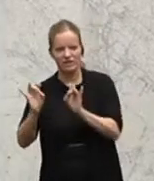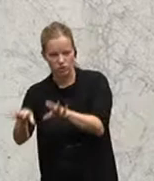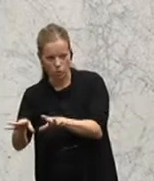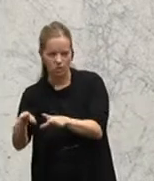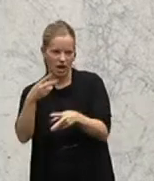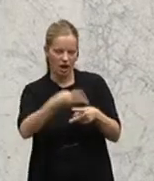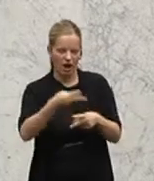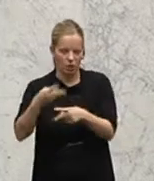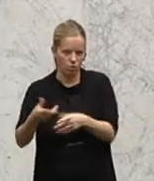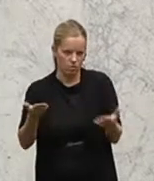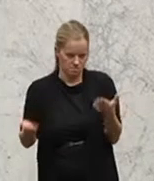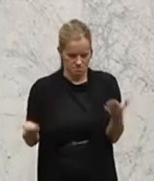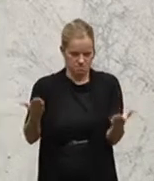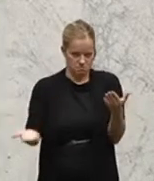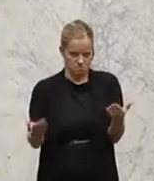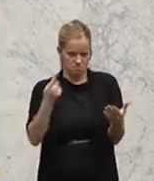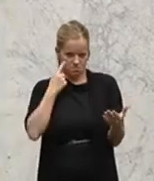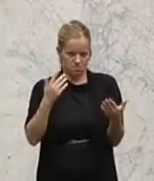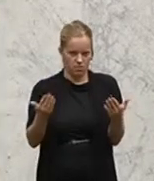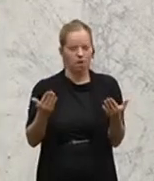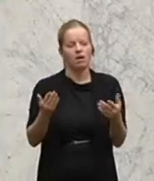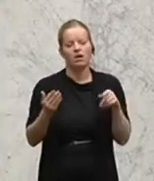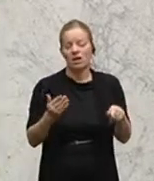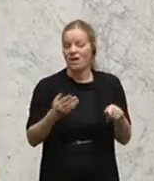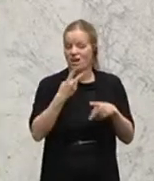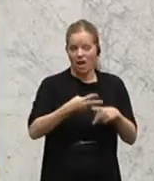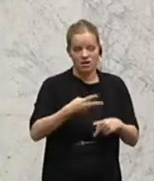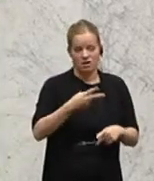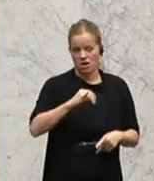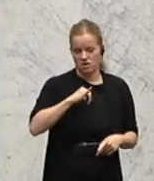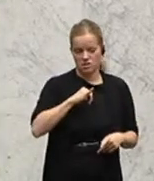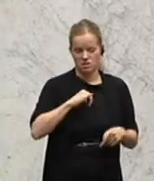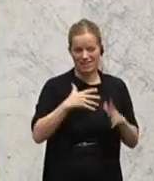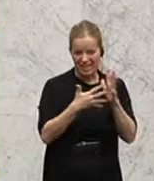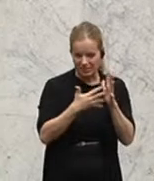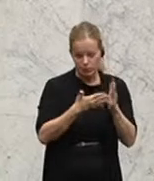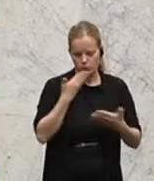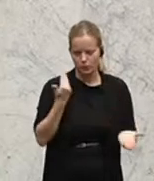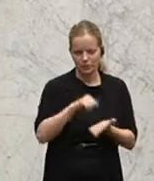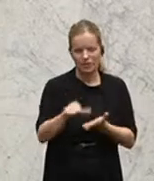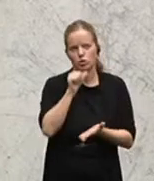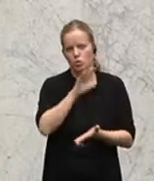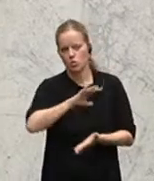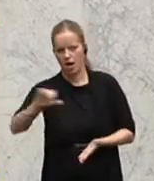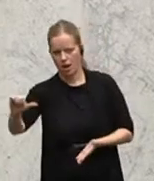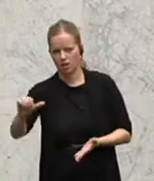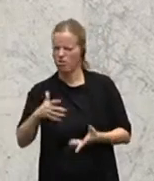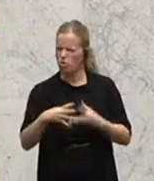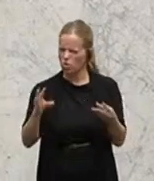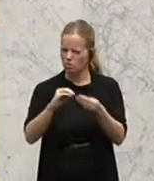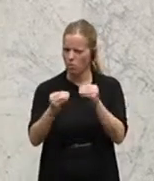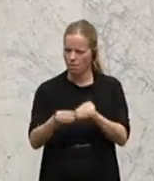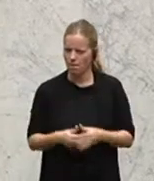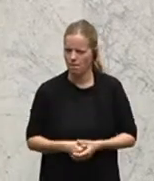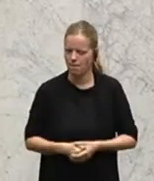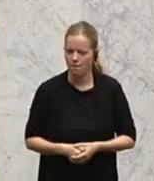Dass dieser Test von den Krankenkassen nicht bezahlt wird oder nicht überall bezahlt wird, ist ein großes Problem,